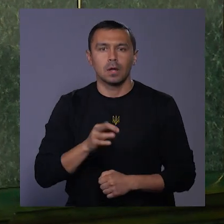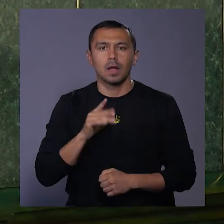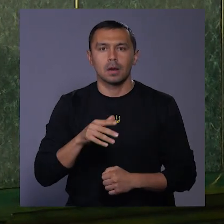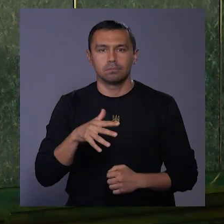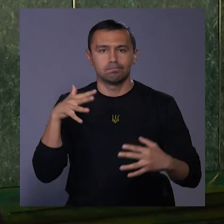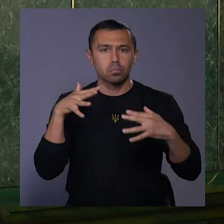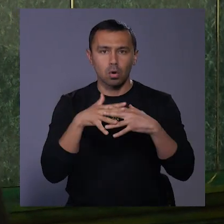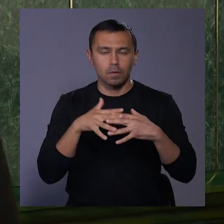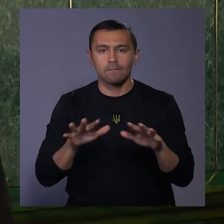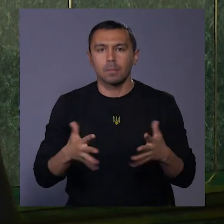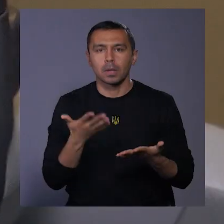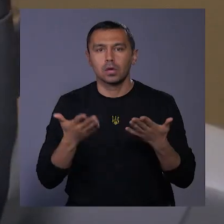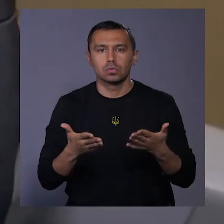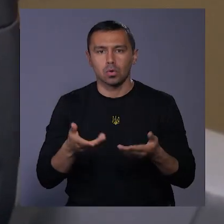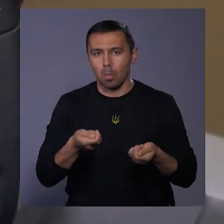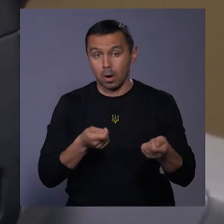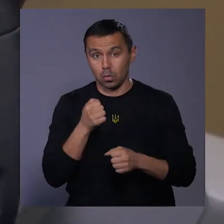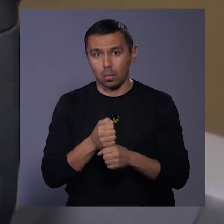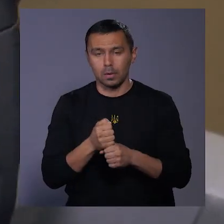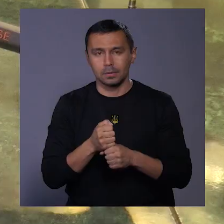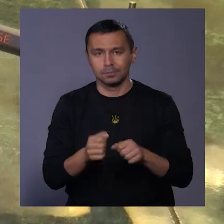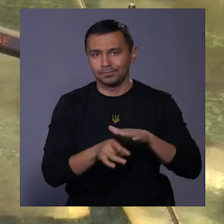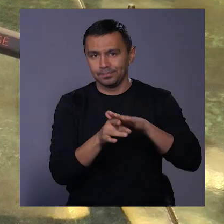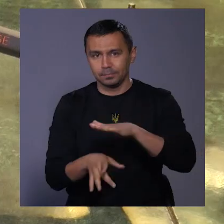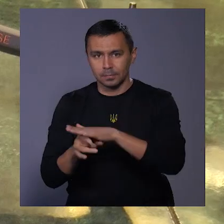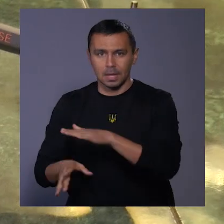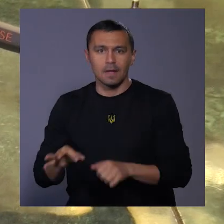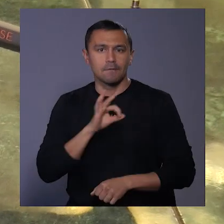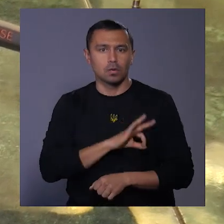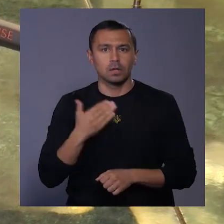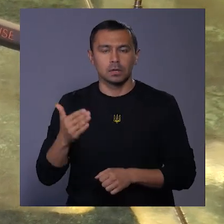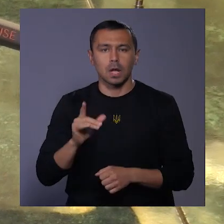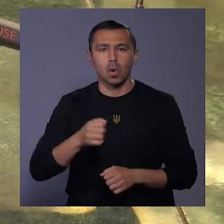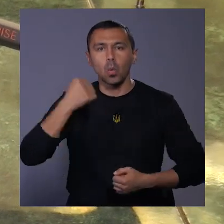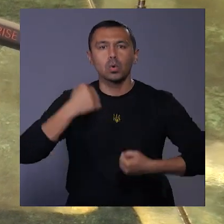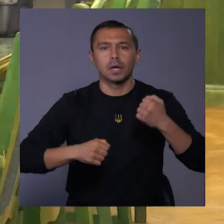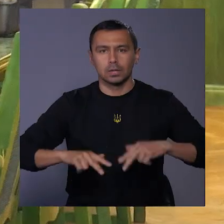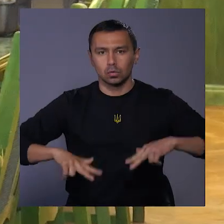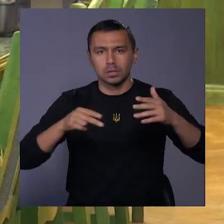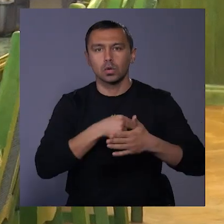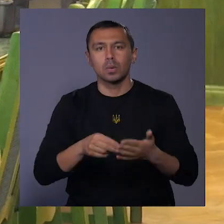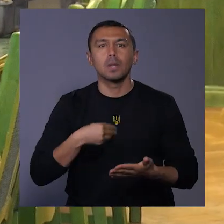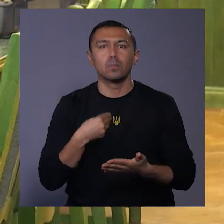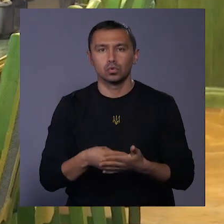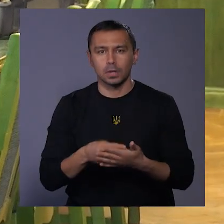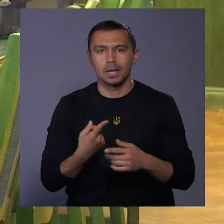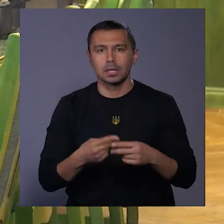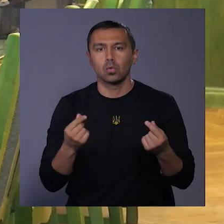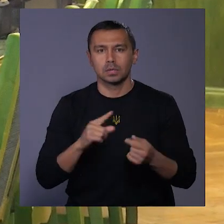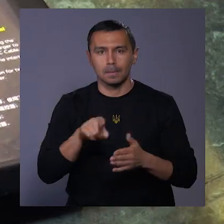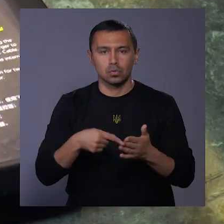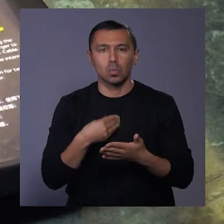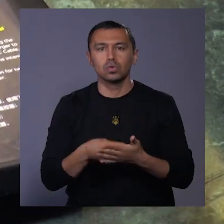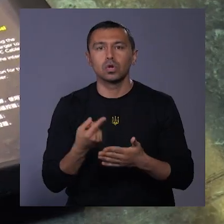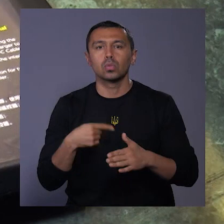бойові, в випадку, якщо оператори роблять там власне скиди і використовують їх як ударні дрони. Закупівля бюджетна – це кошти міського